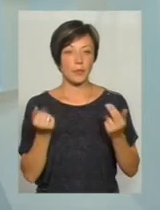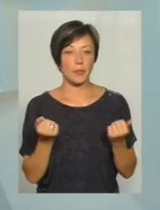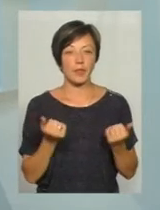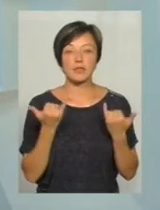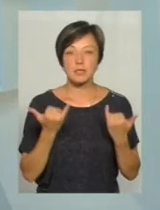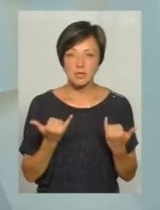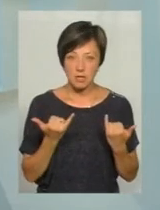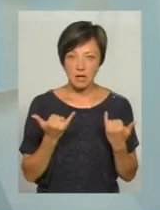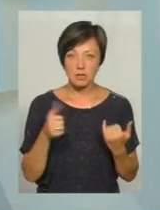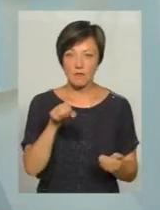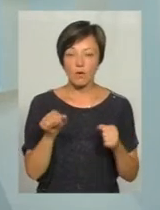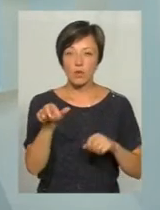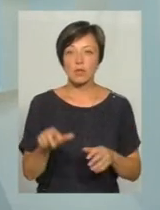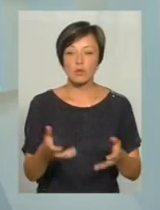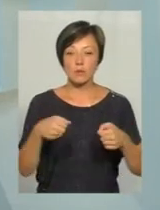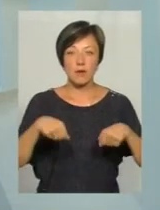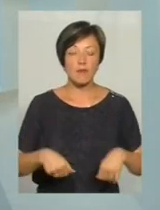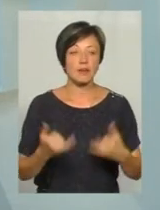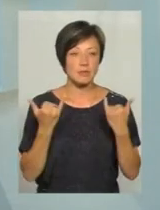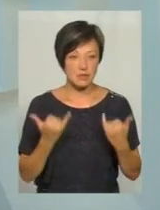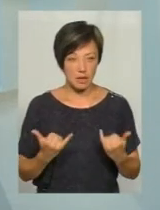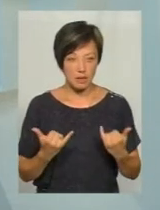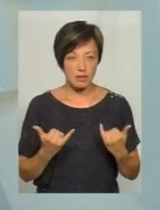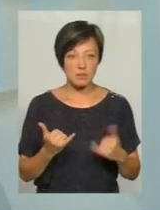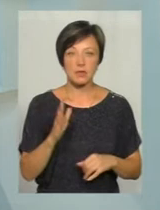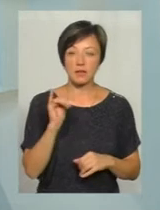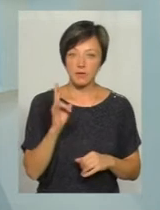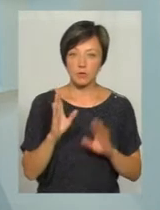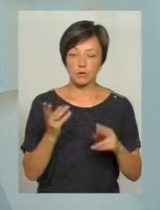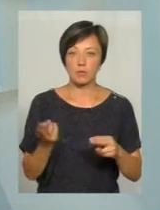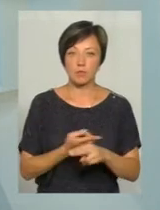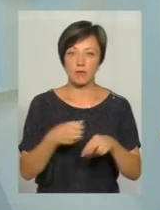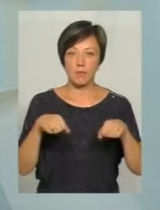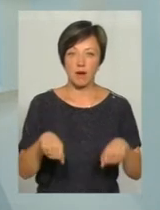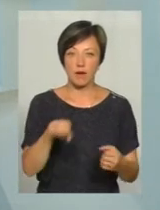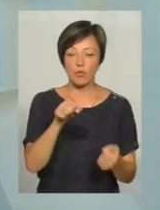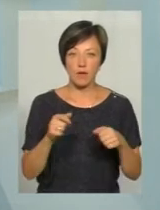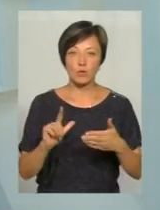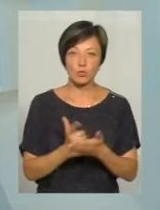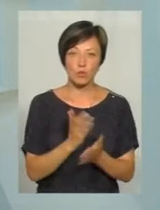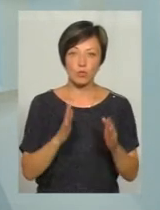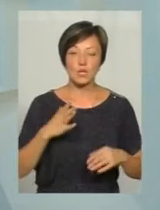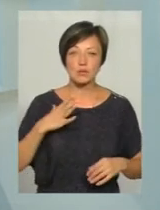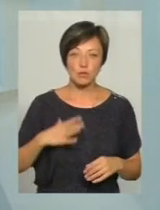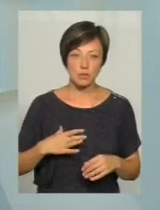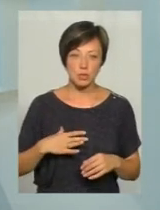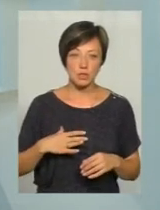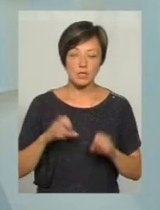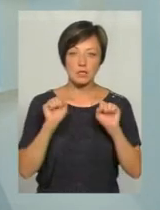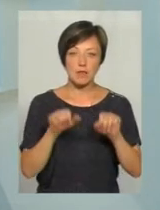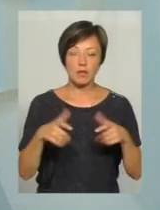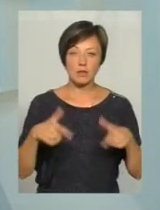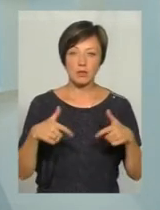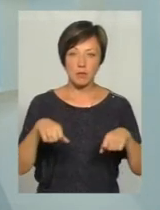зараз водій новий отримує права вже зараз, то він буде позбавлений права керувати і знову буде змушений здавати на права, якщо